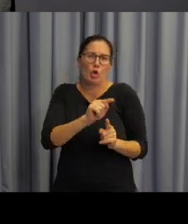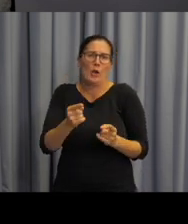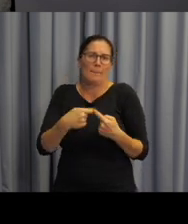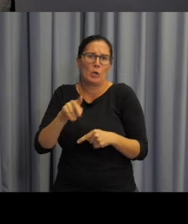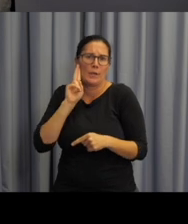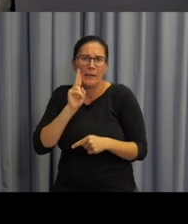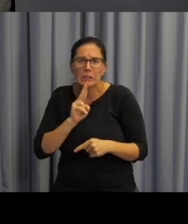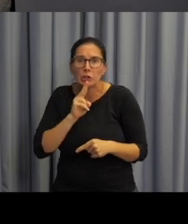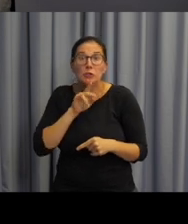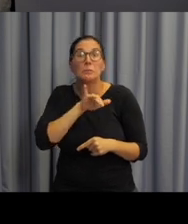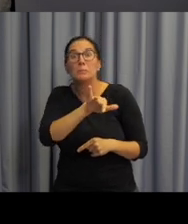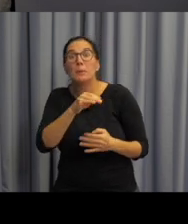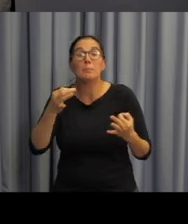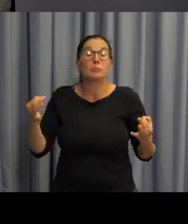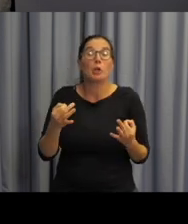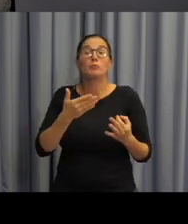český znakový jazyk